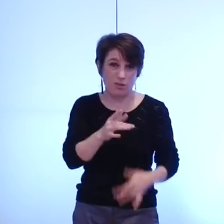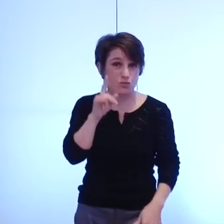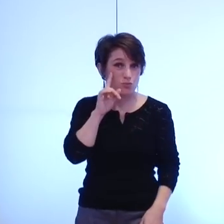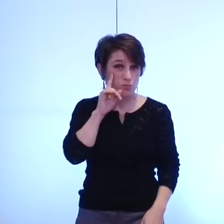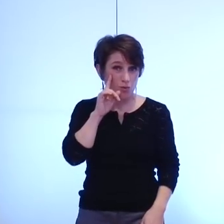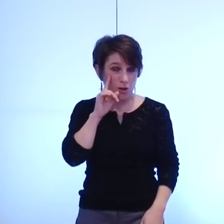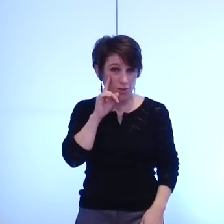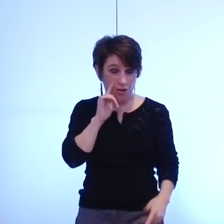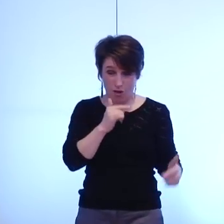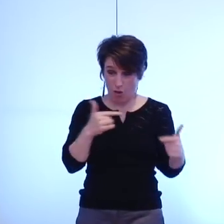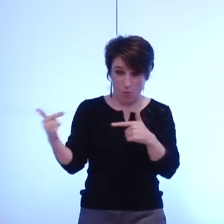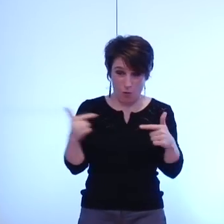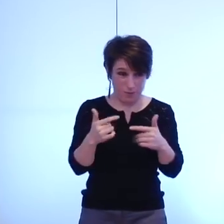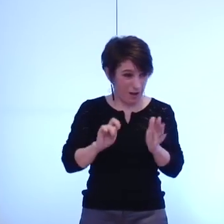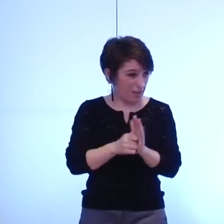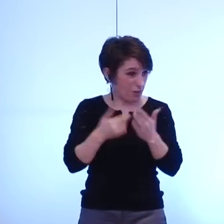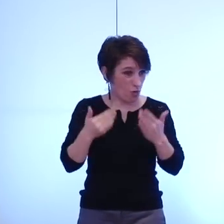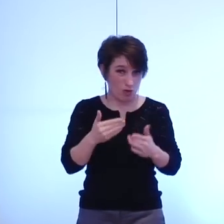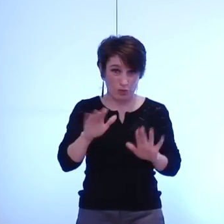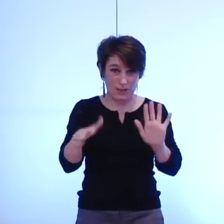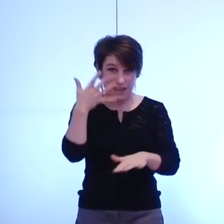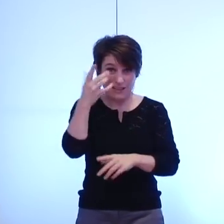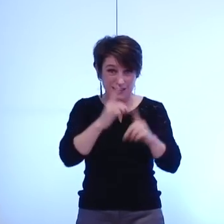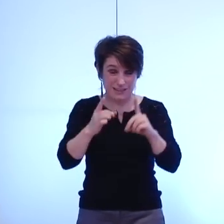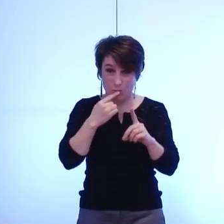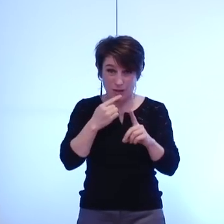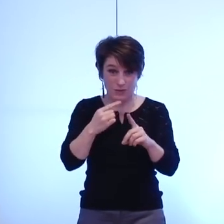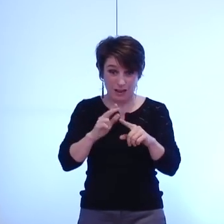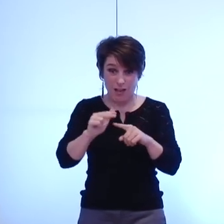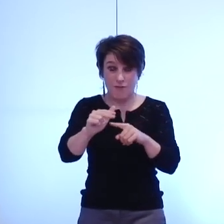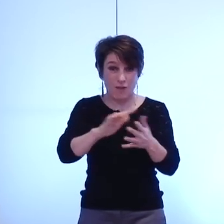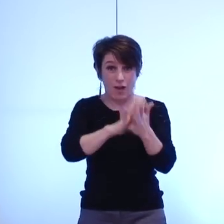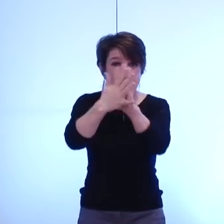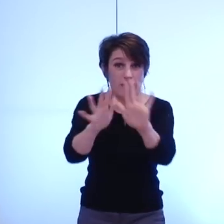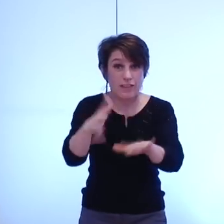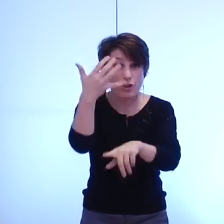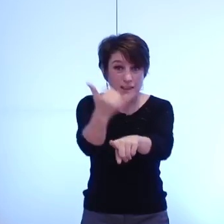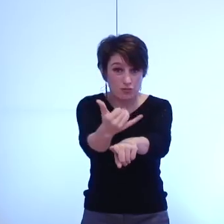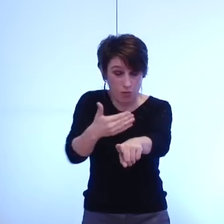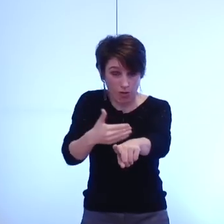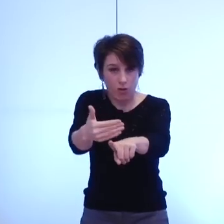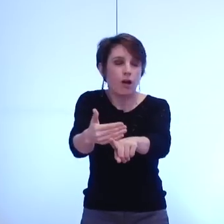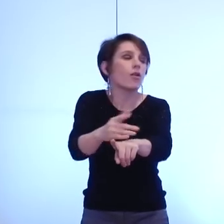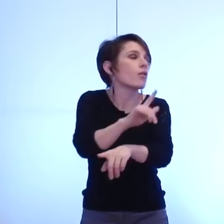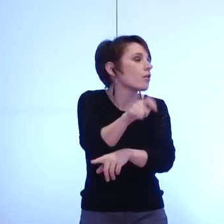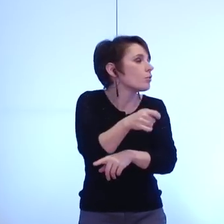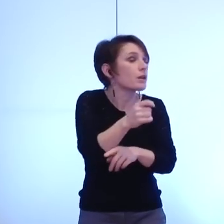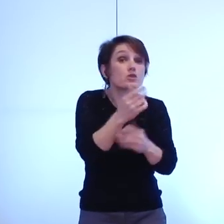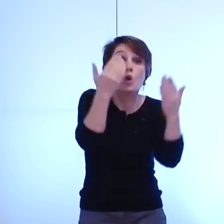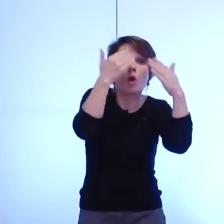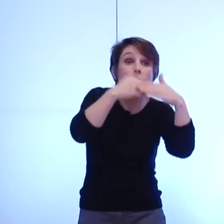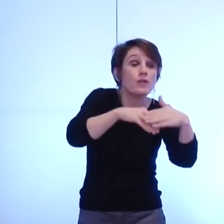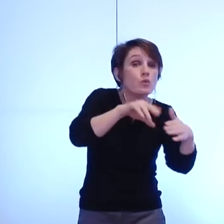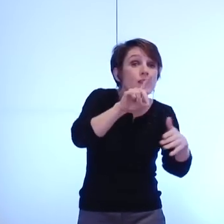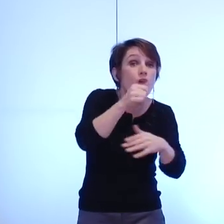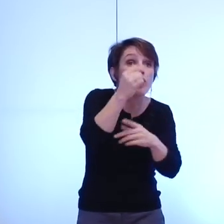avant la date du 1er janvier où certes tout ne basculera pas dans la nuit du 31 décembre et nous ne vivrons